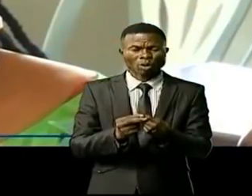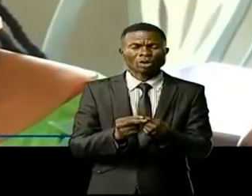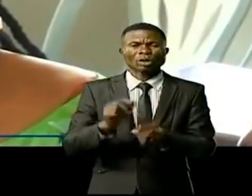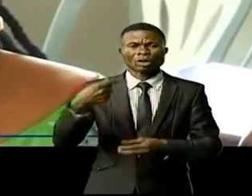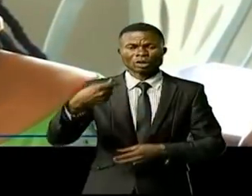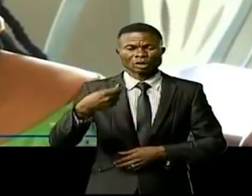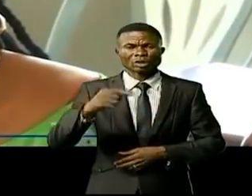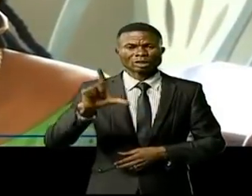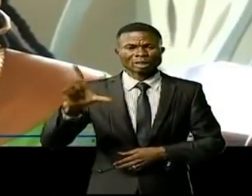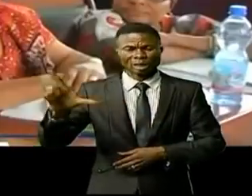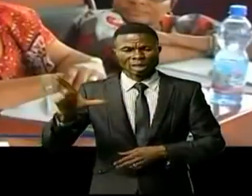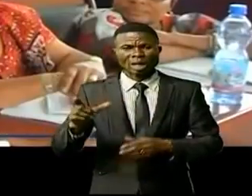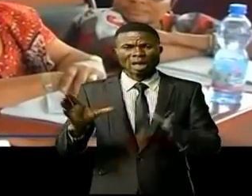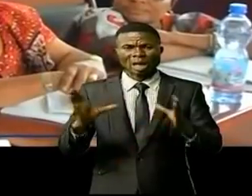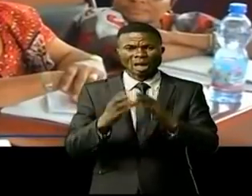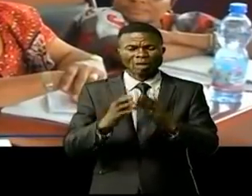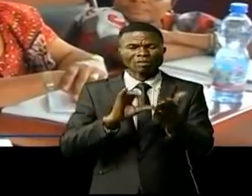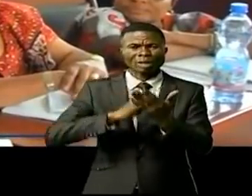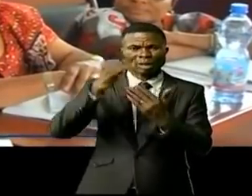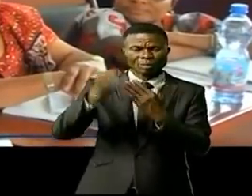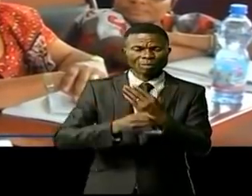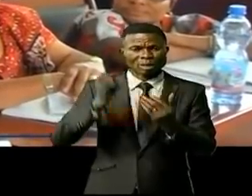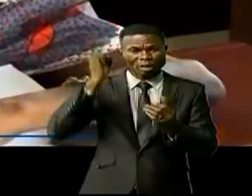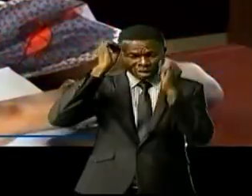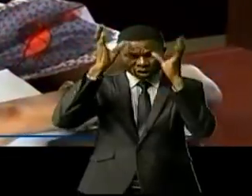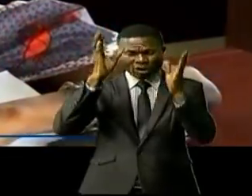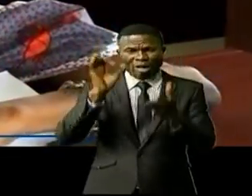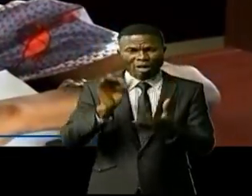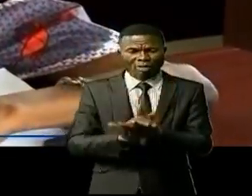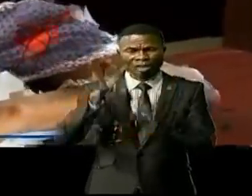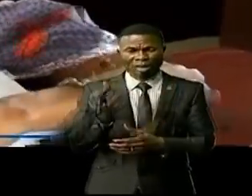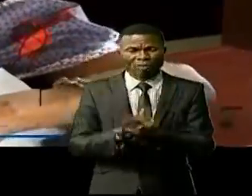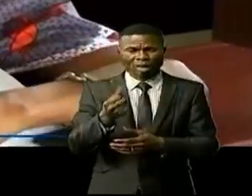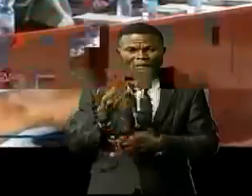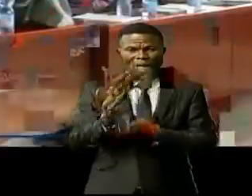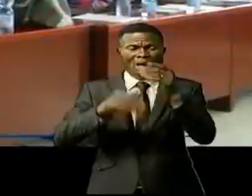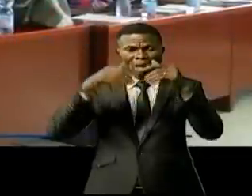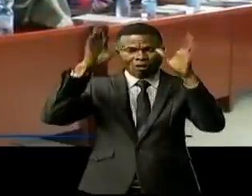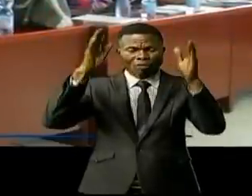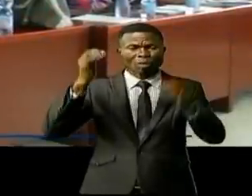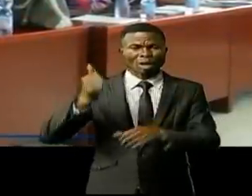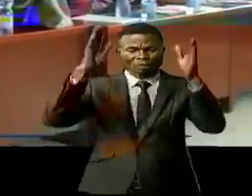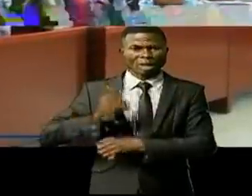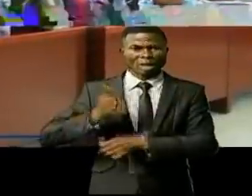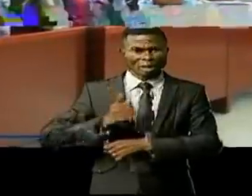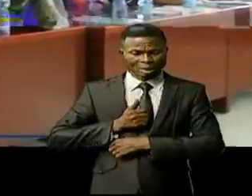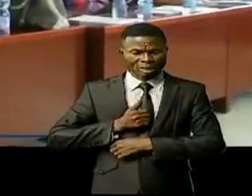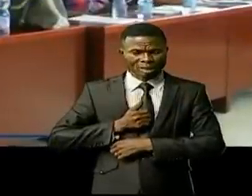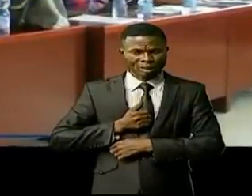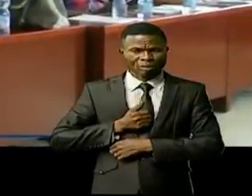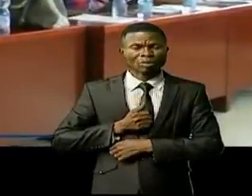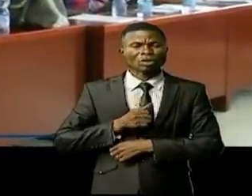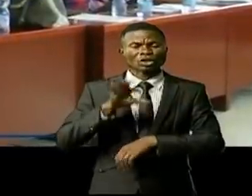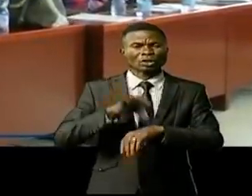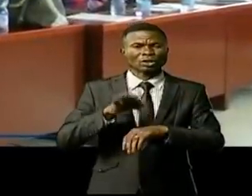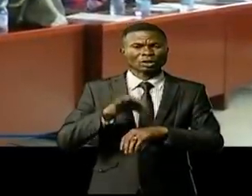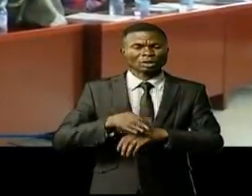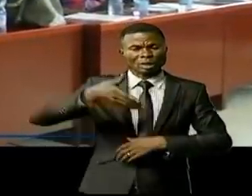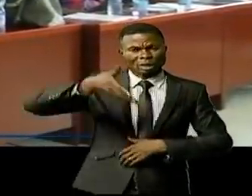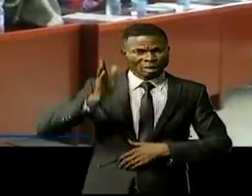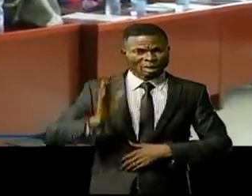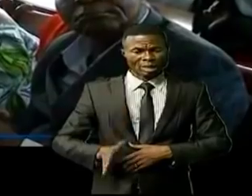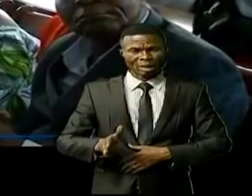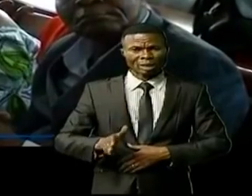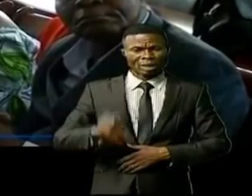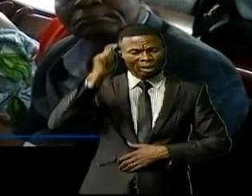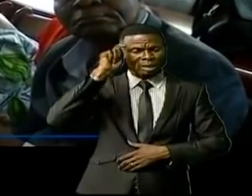en collaboration avec les projets EDUFAM financés par les Affaires mondiales Canada AMC. Occasion pour l'expert en genre,